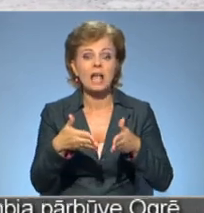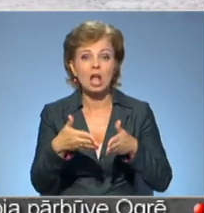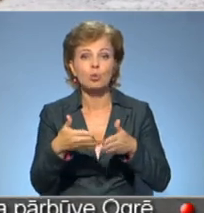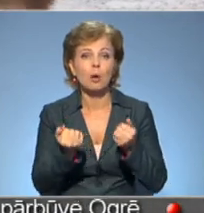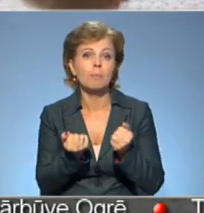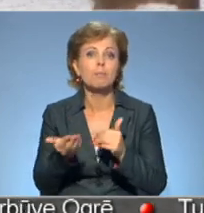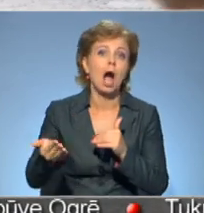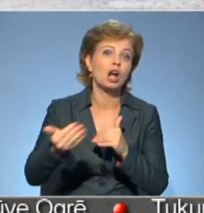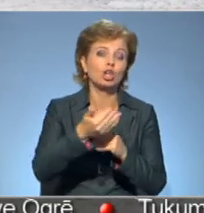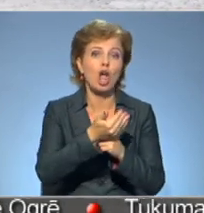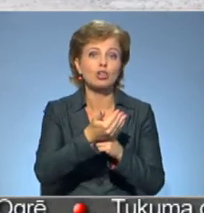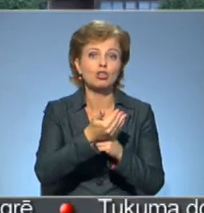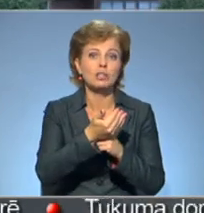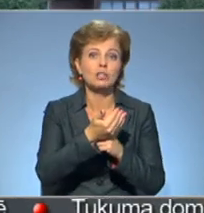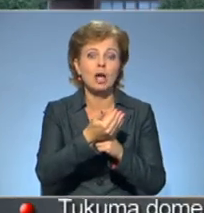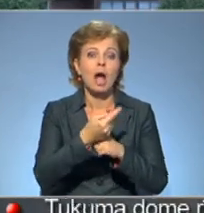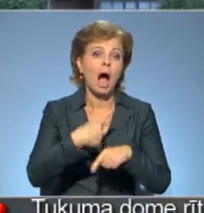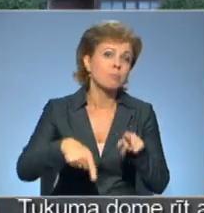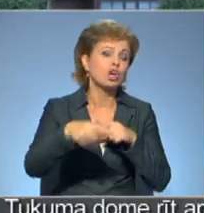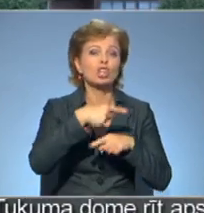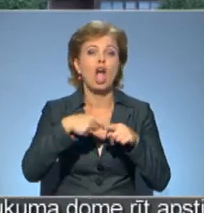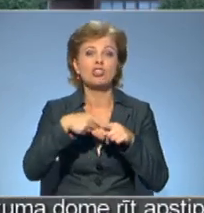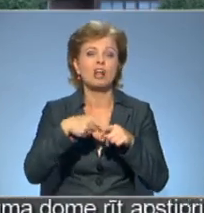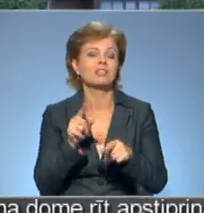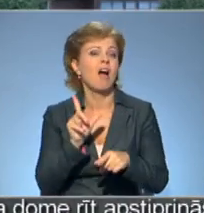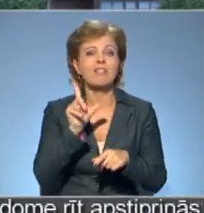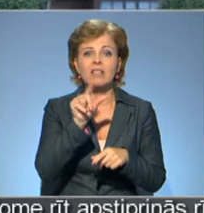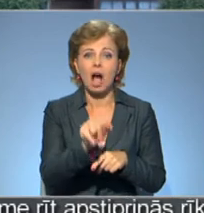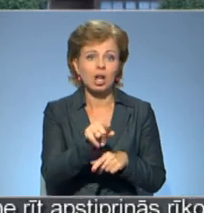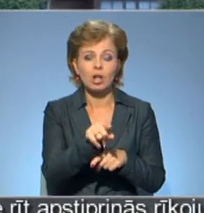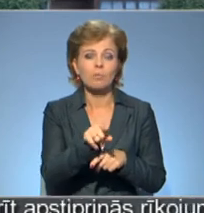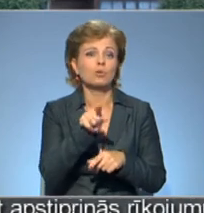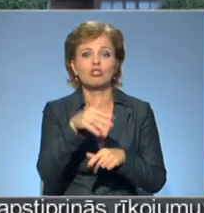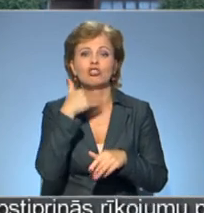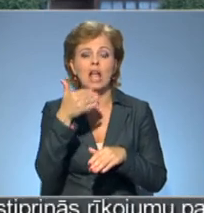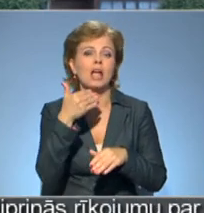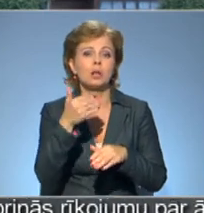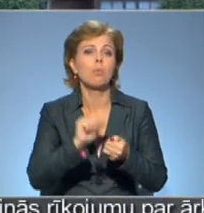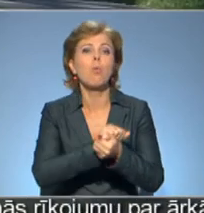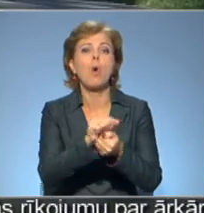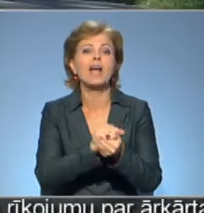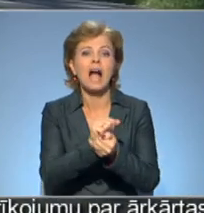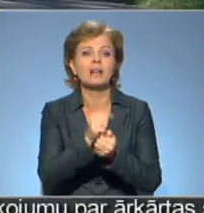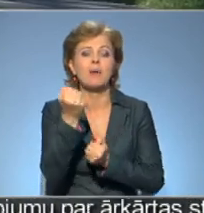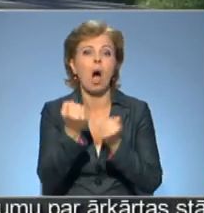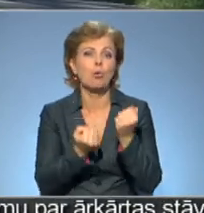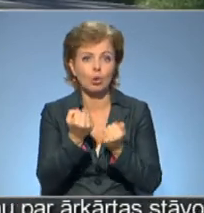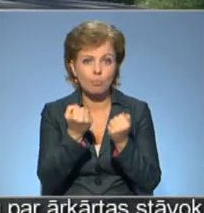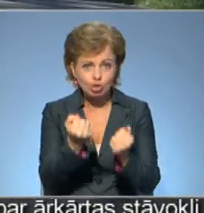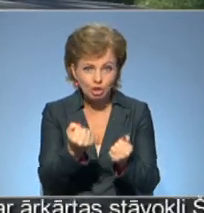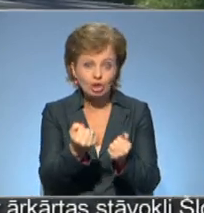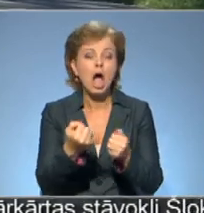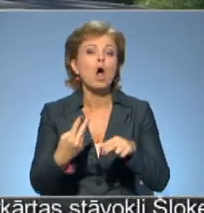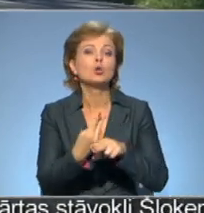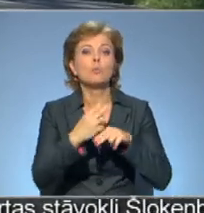utrs razagrīžās, ir to, lai, ka nabrauc. Skaīs, nai šūt lauzēt autobusu pie tādu bedrē. Atglās reģionā ar